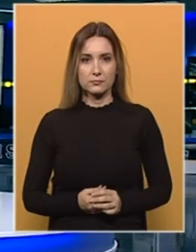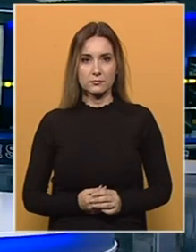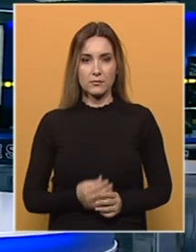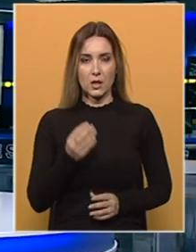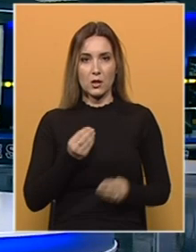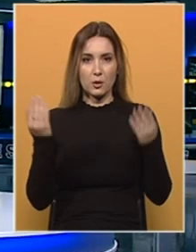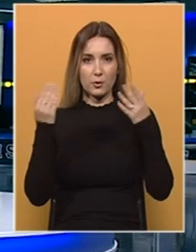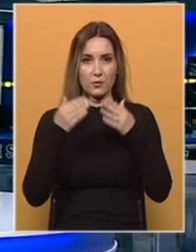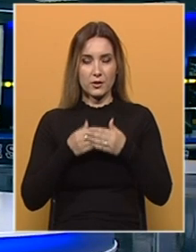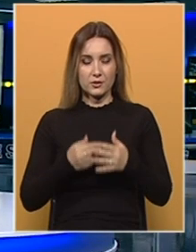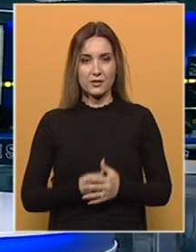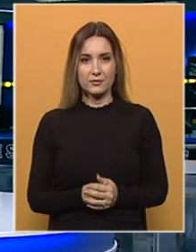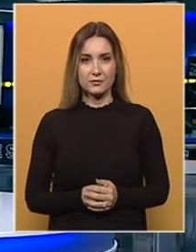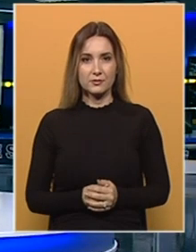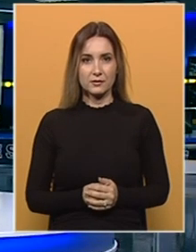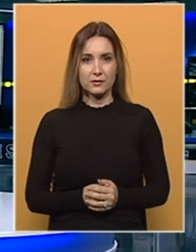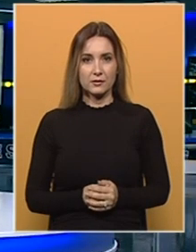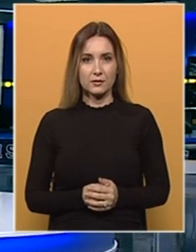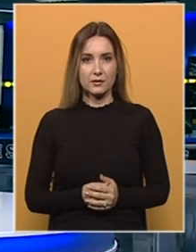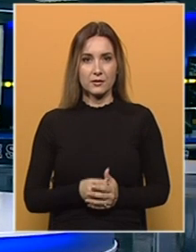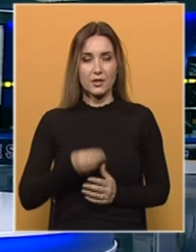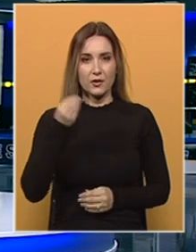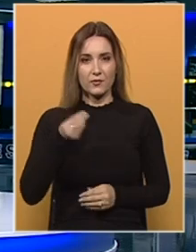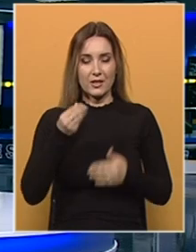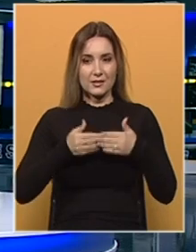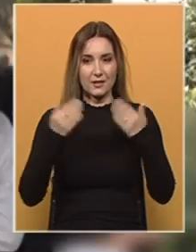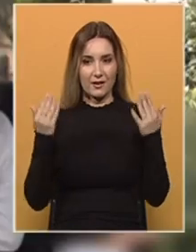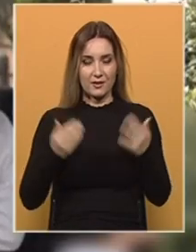Dobro večer, moje ime je Sanja Bagarić, Arnaut, Rijesti dana.